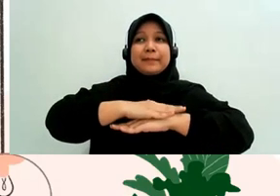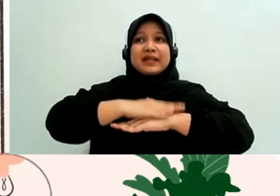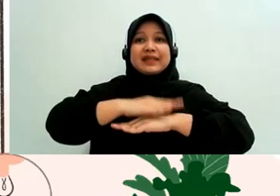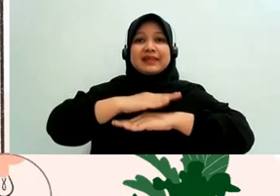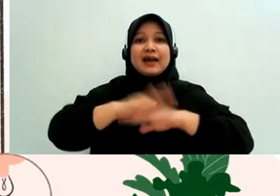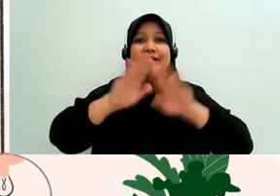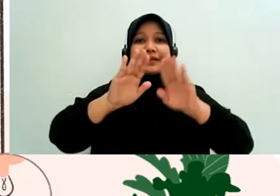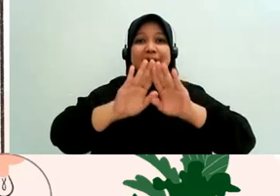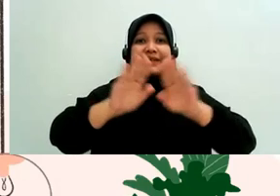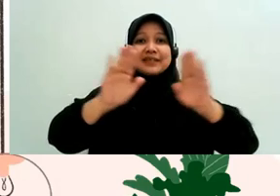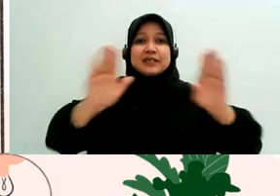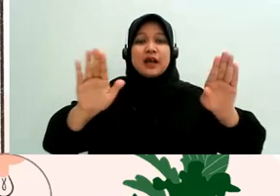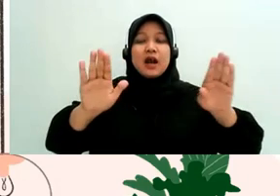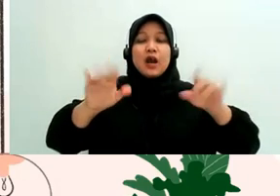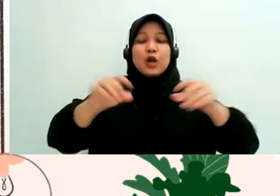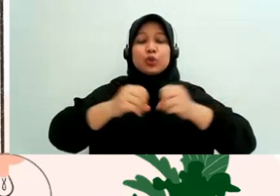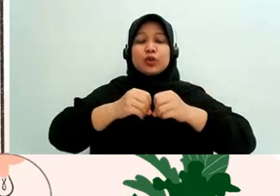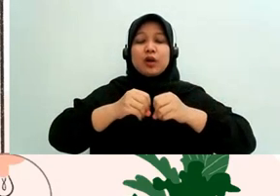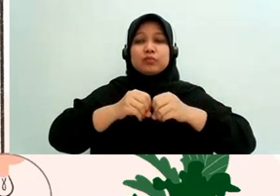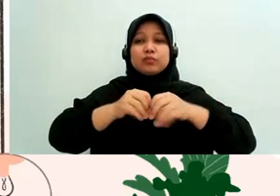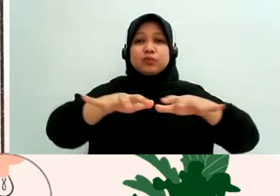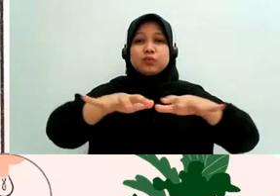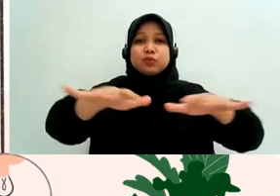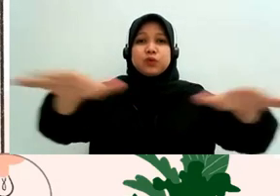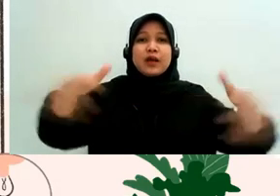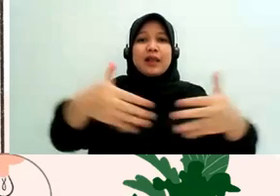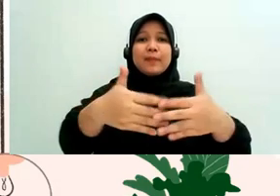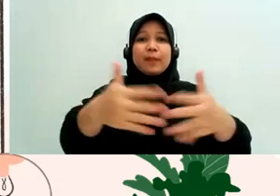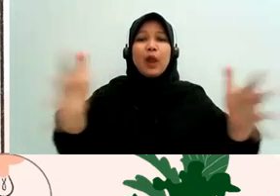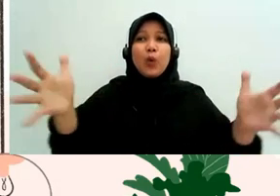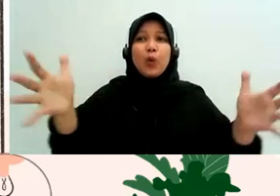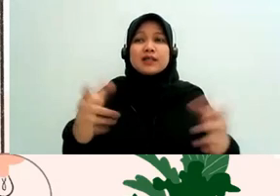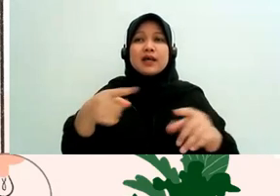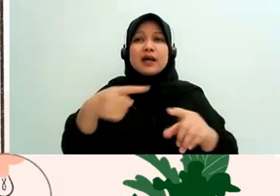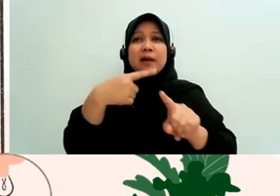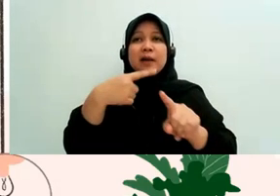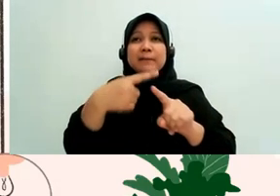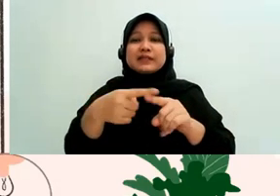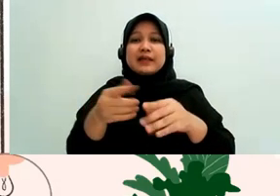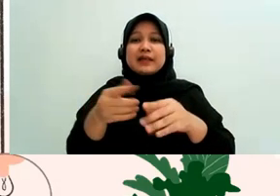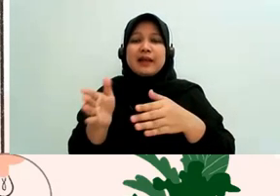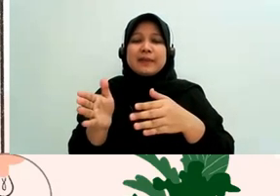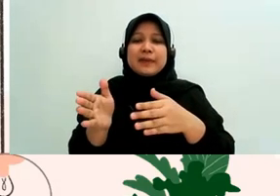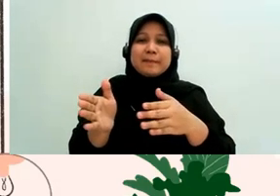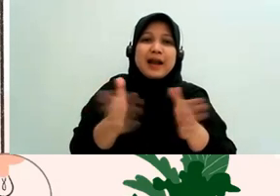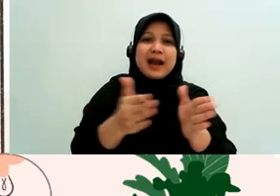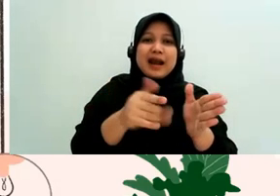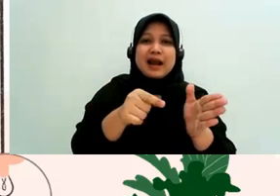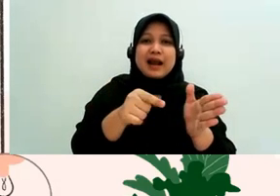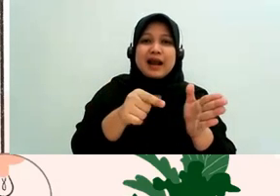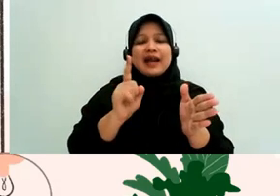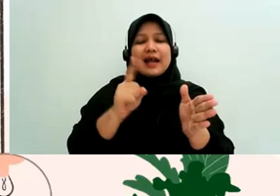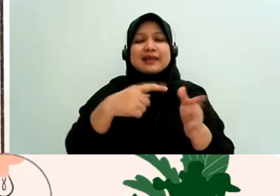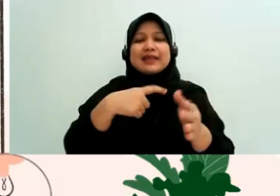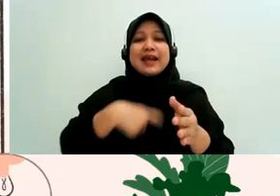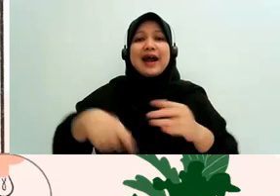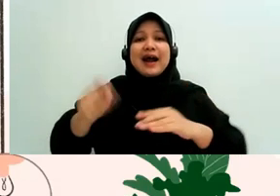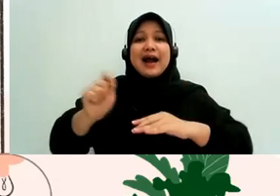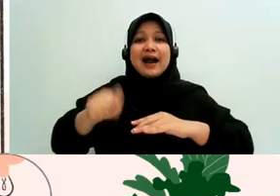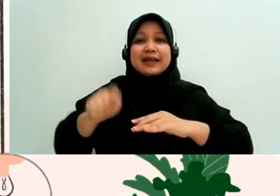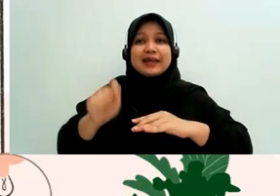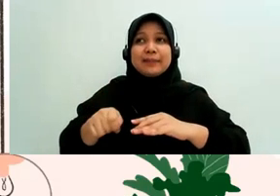terjadi pemberitaan yang sangat meluas dan mengarahkan hakim biasanya akan merasa spasenya untuk mempertimbangkan itu menjadi